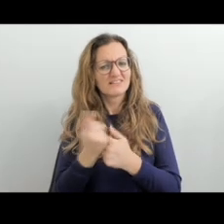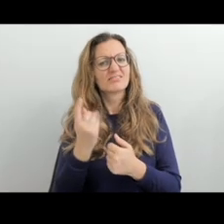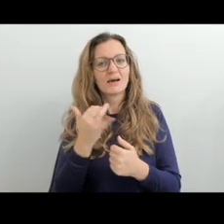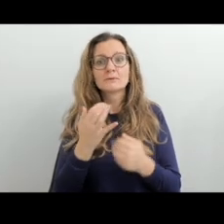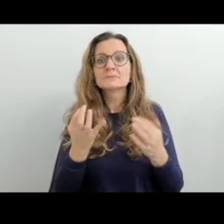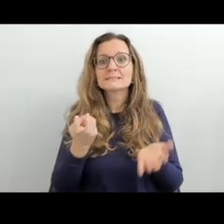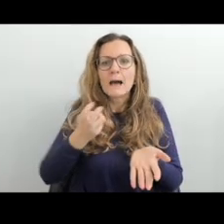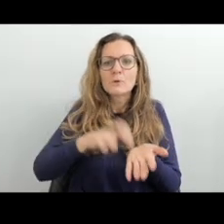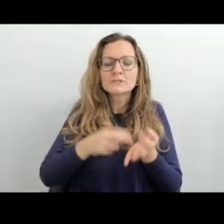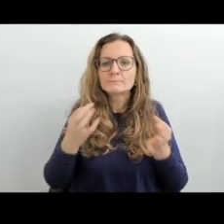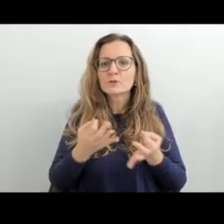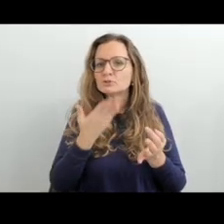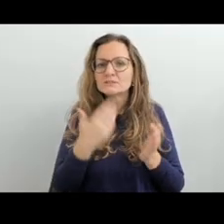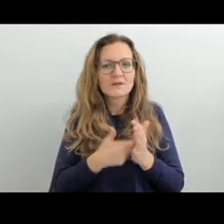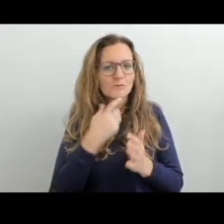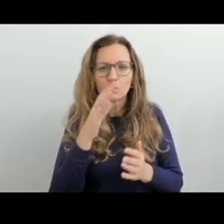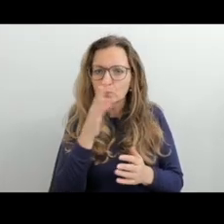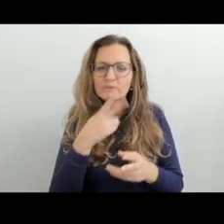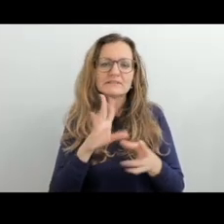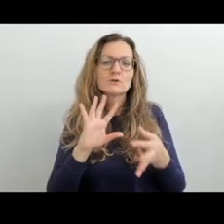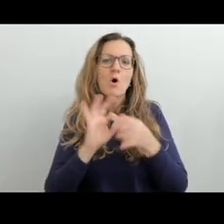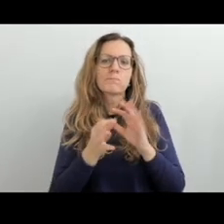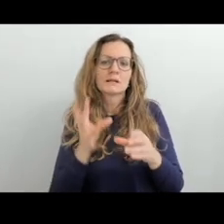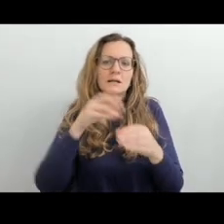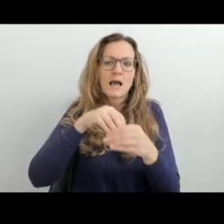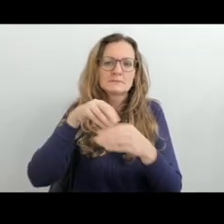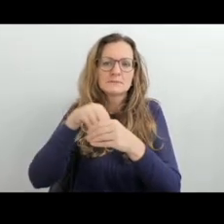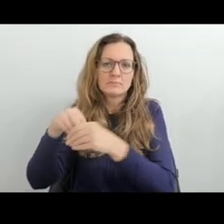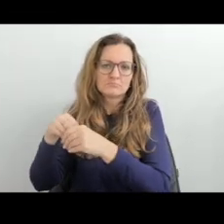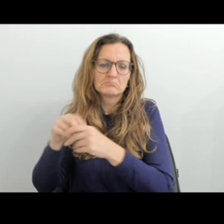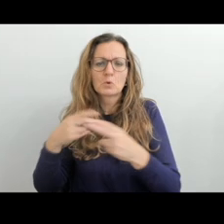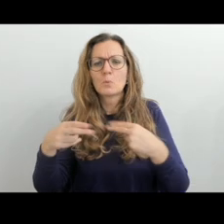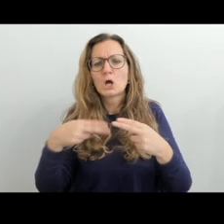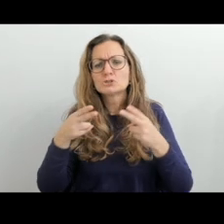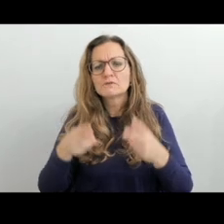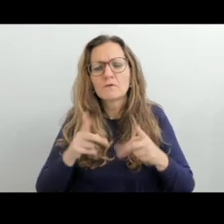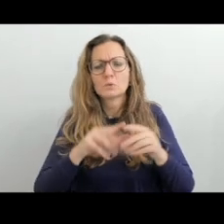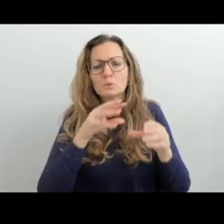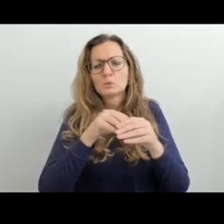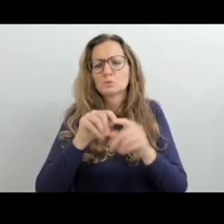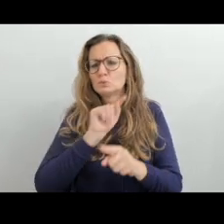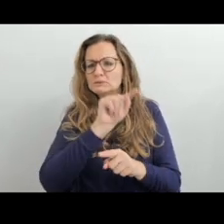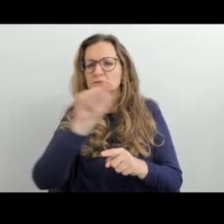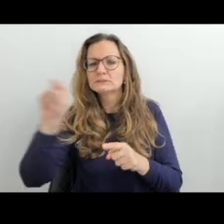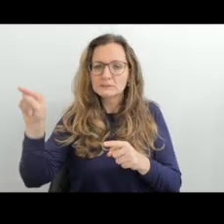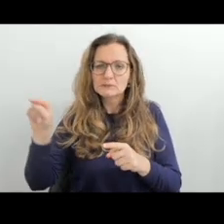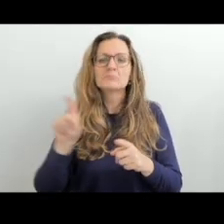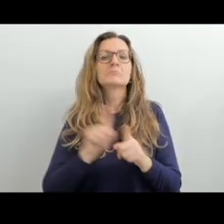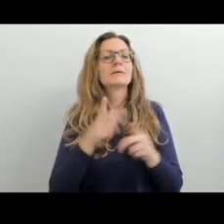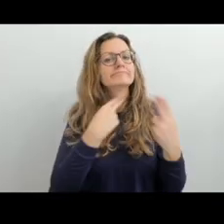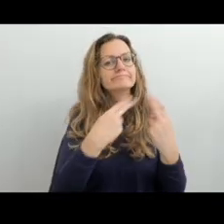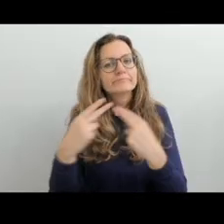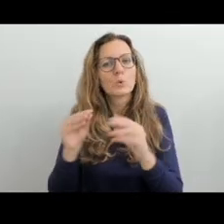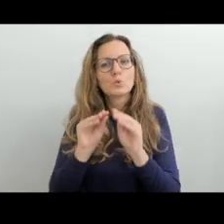deseti školách pro neslyšících. Zjistilo se, že na žádné té škole neexistuje samostatný předmět český znakový jazyk, ale vždy